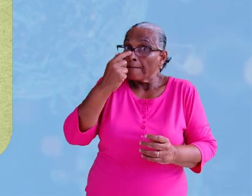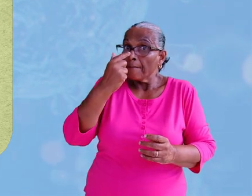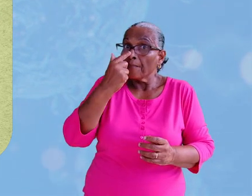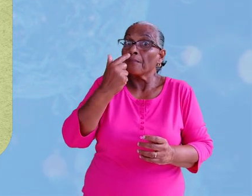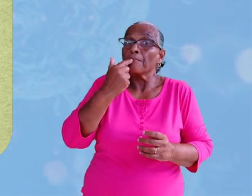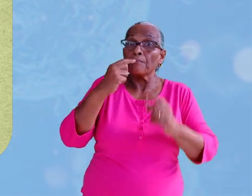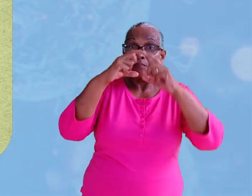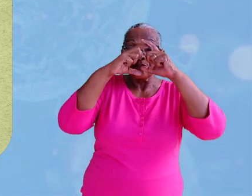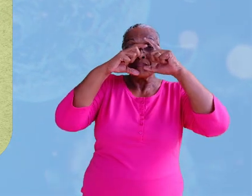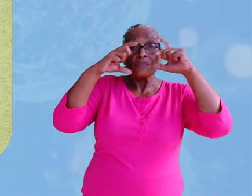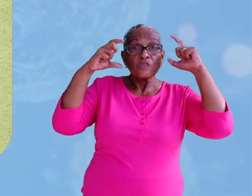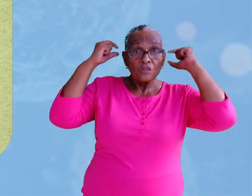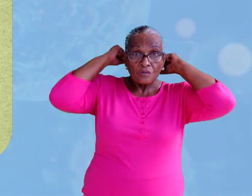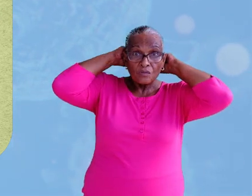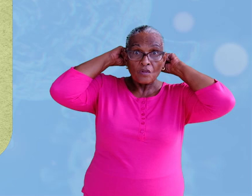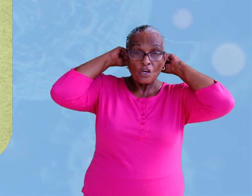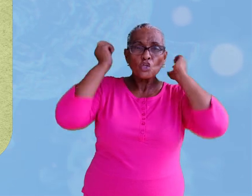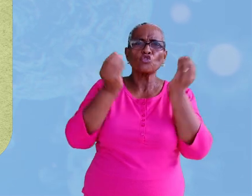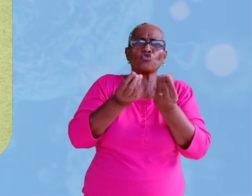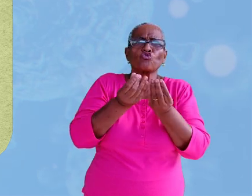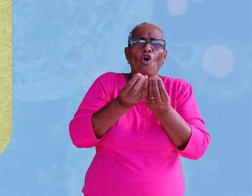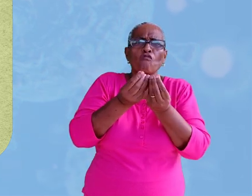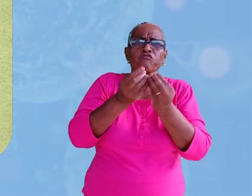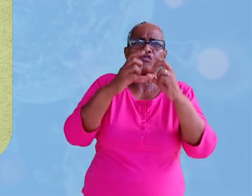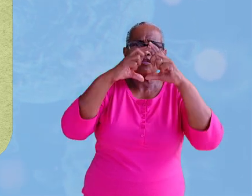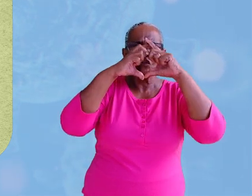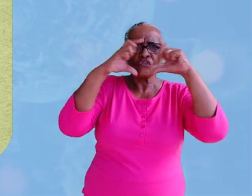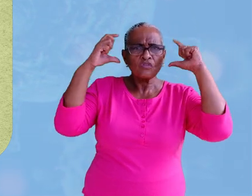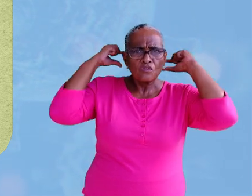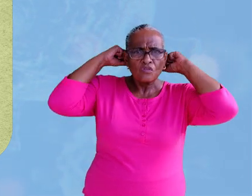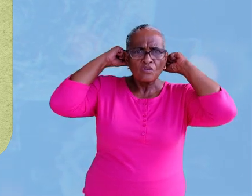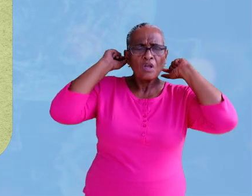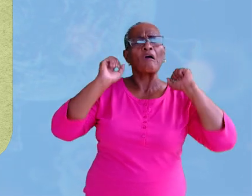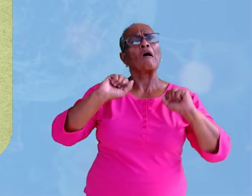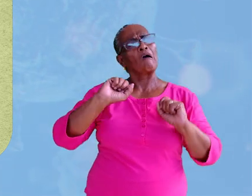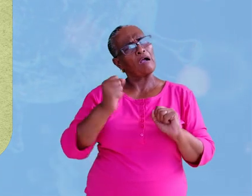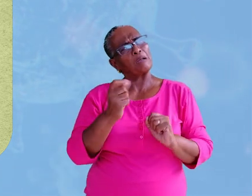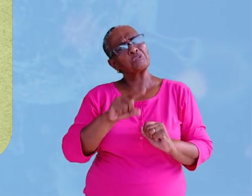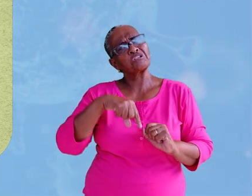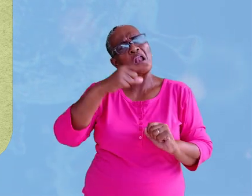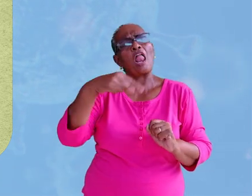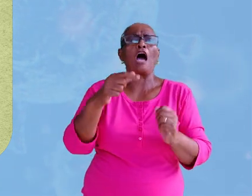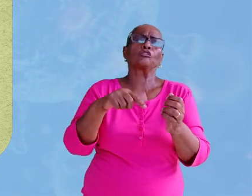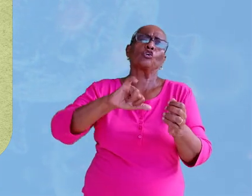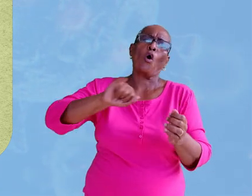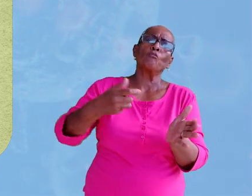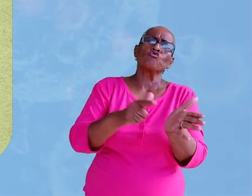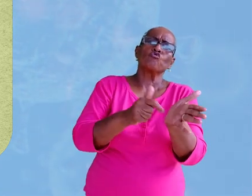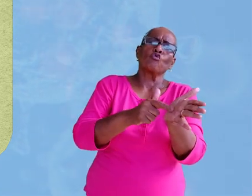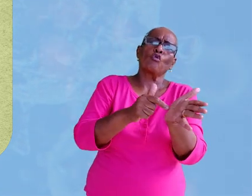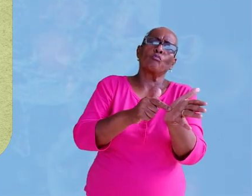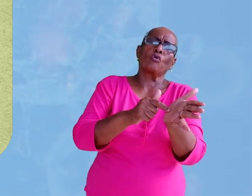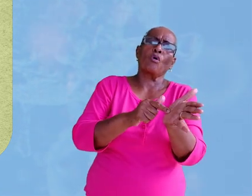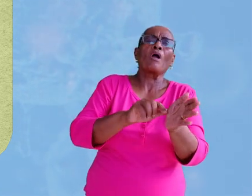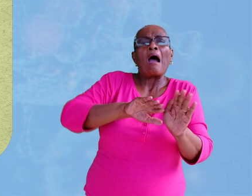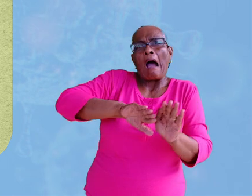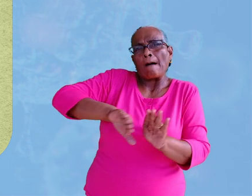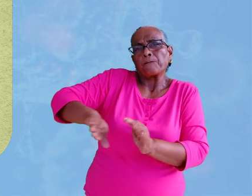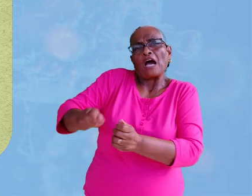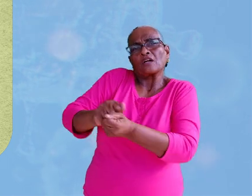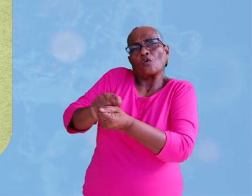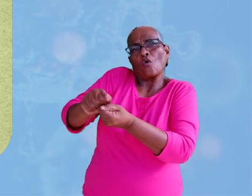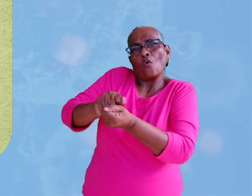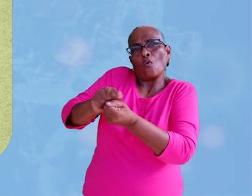heb je een neus en mondbedekking van stof welke je weer kunt gebruiken was die dan